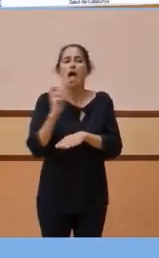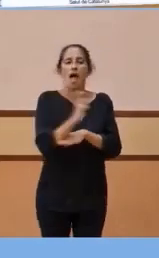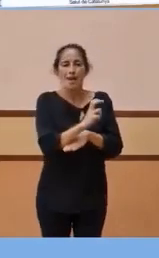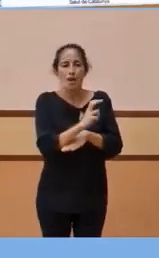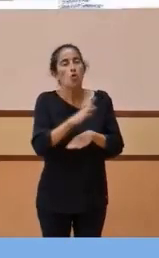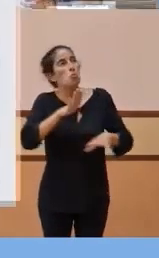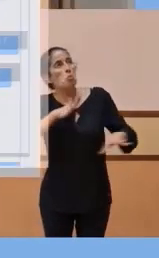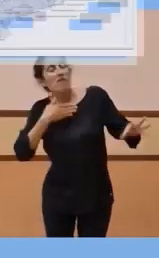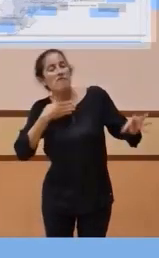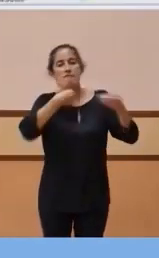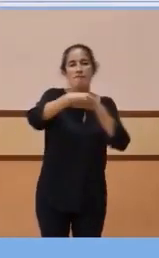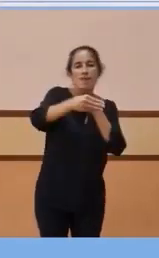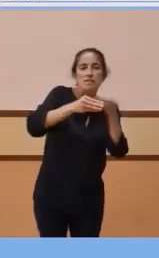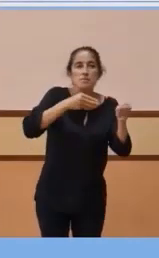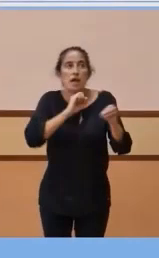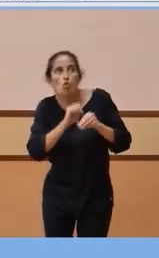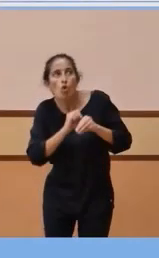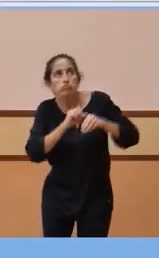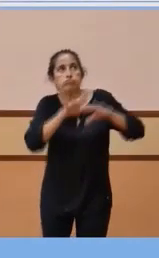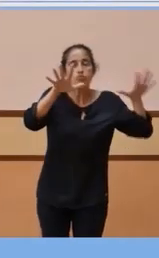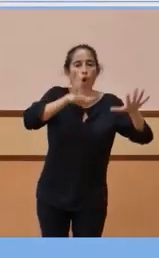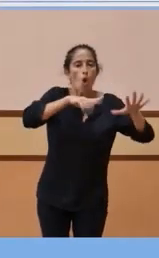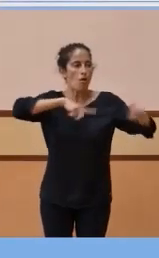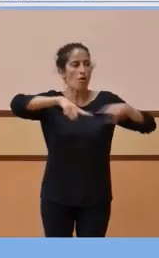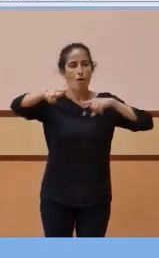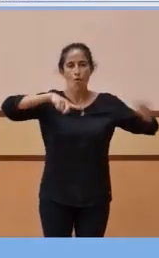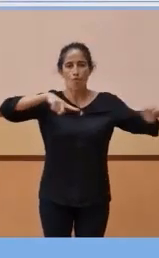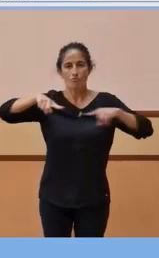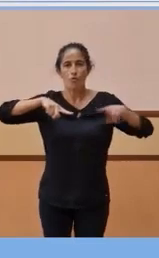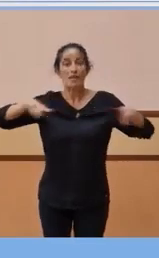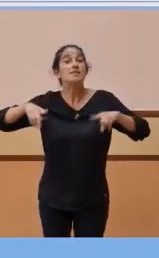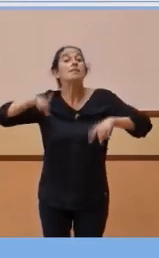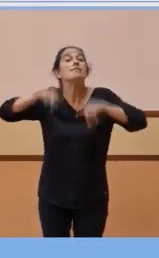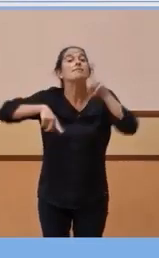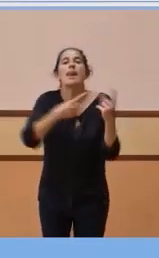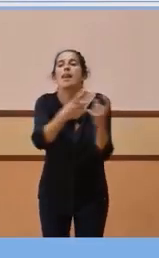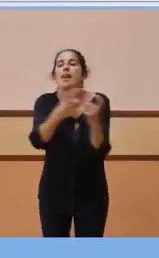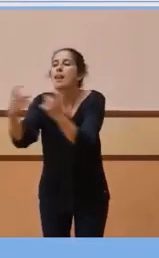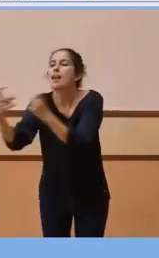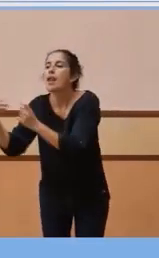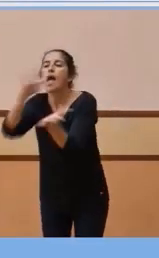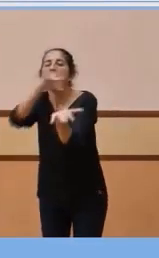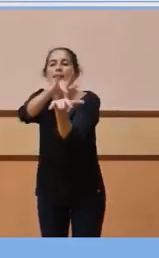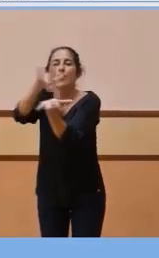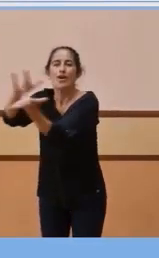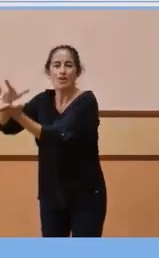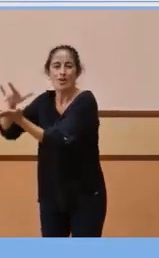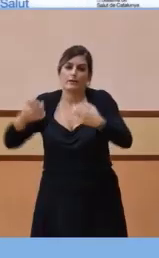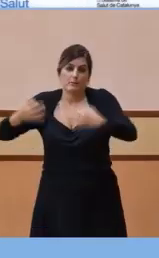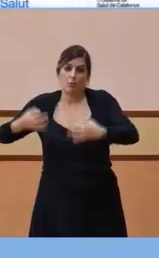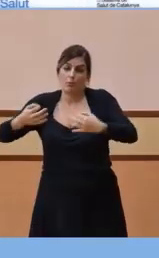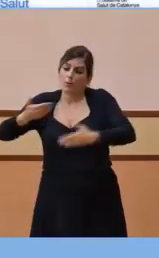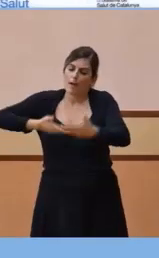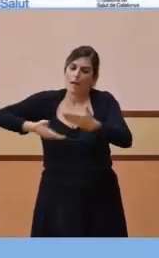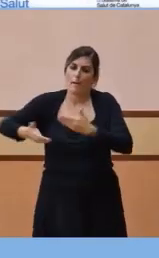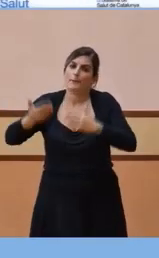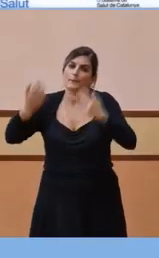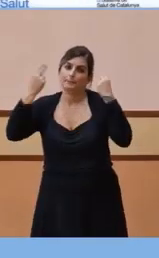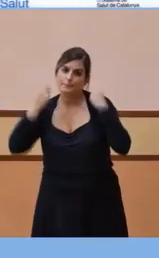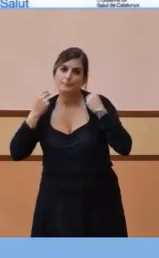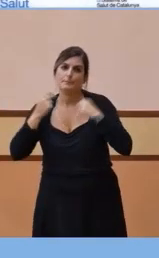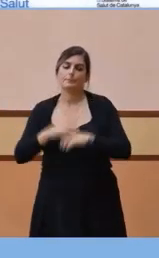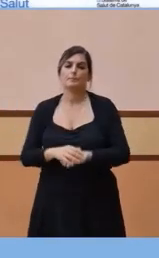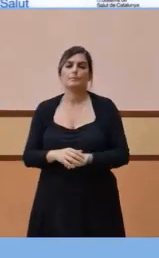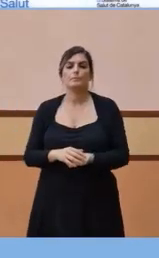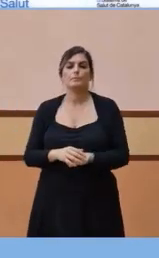flexibilitzar, extendre i mobilitzar segons les diferents necessitats que es vagin produint a cada moment arreu del territori. Evidentment,